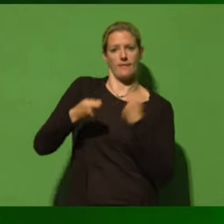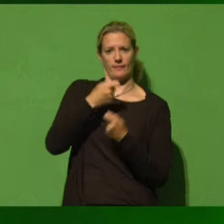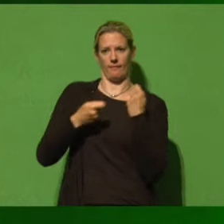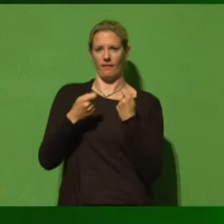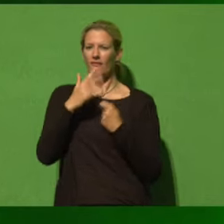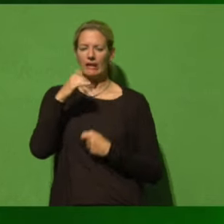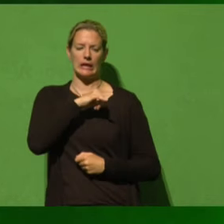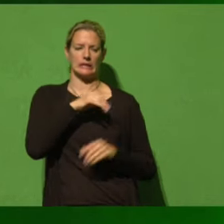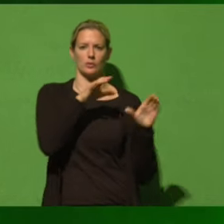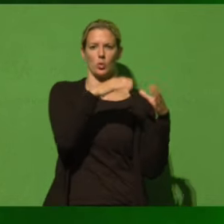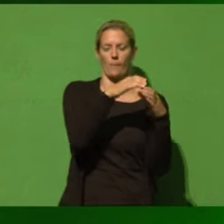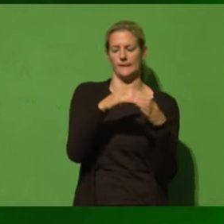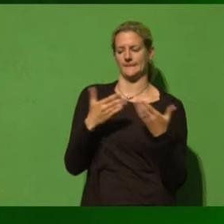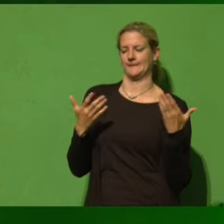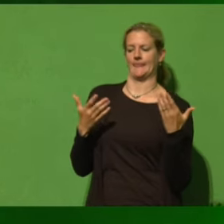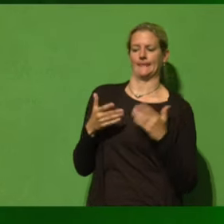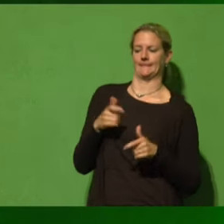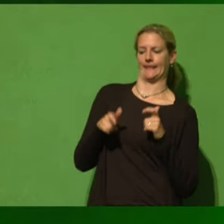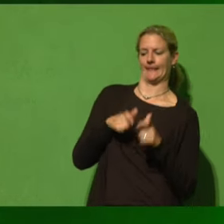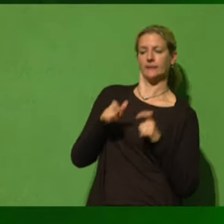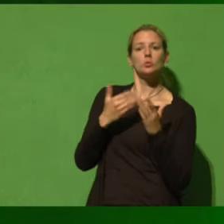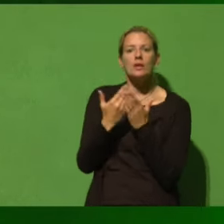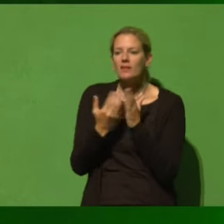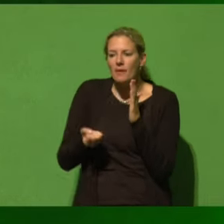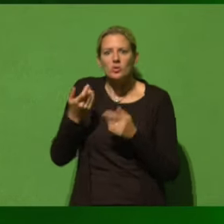dass er schlichtweg nicht mehr funktioniert. Und deshalb sind die Ältesten